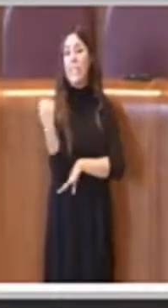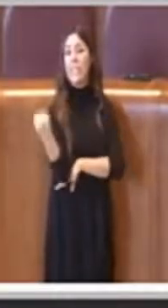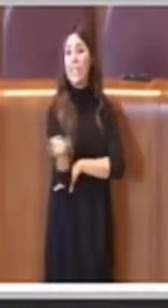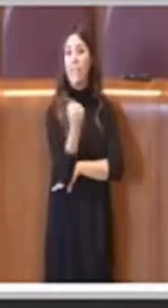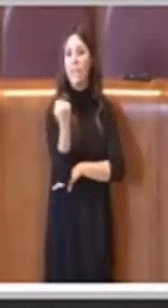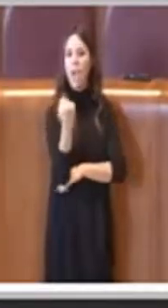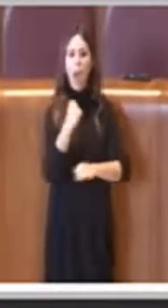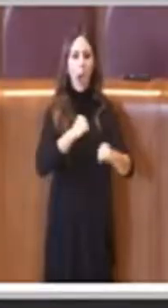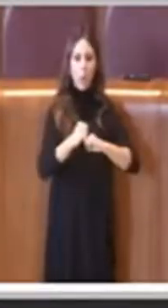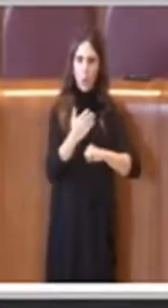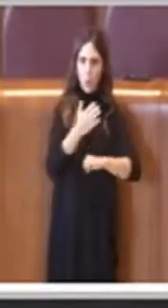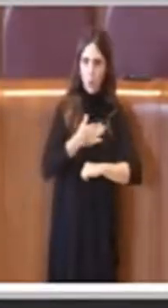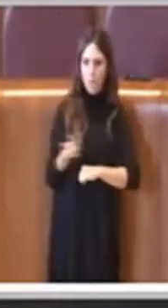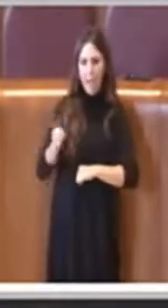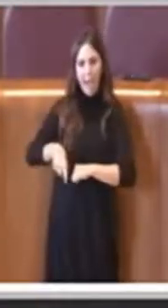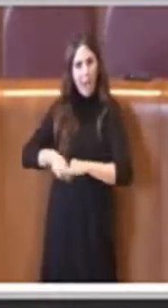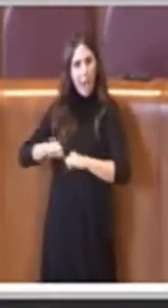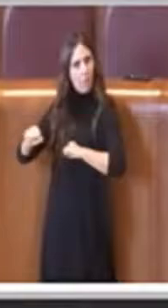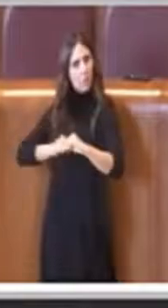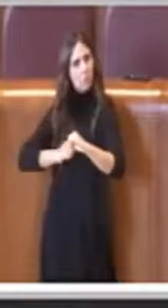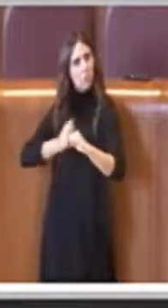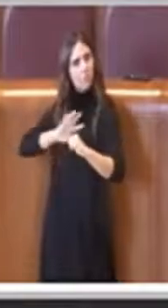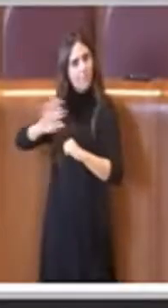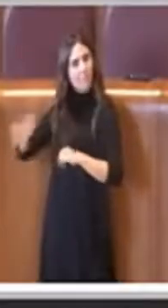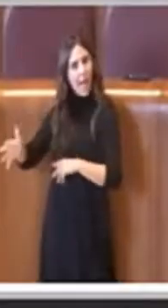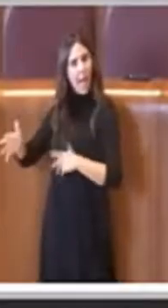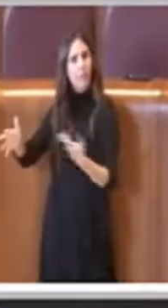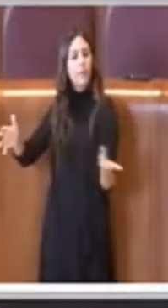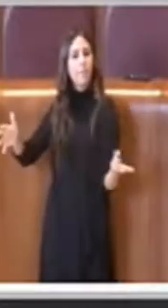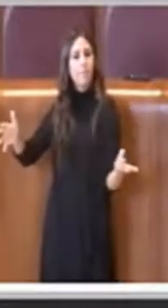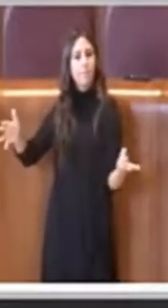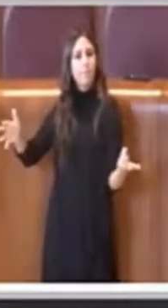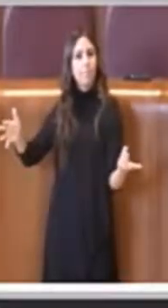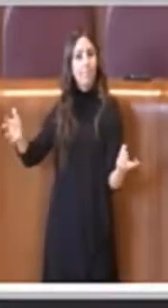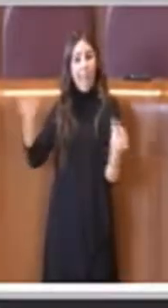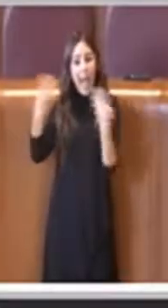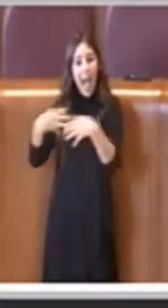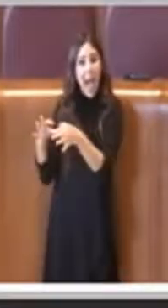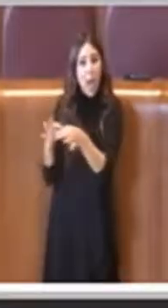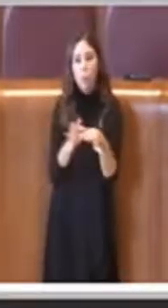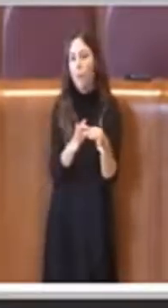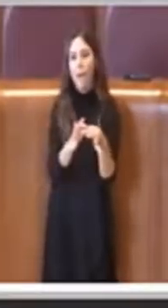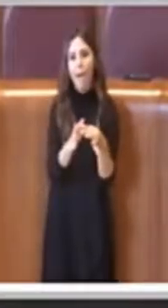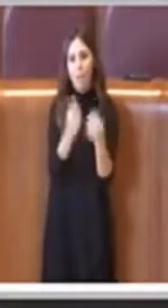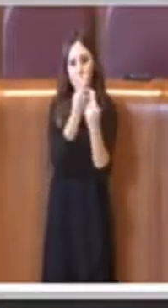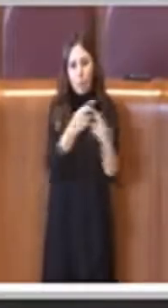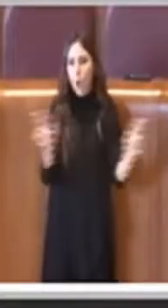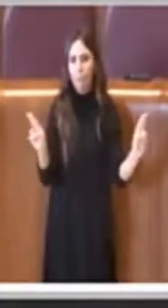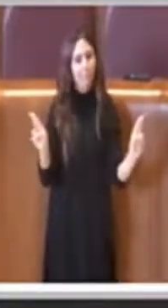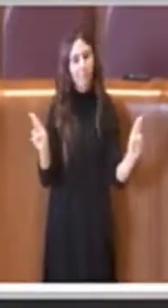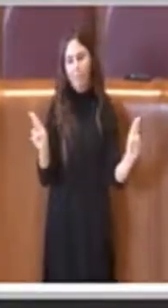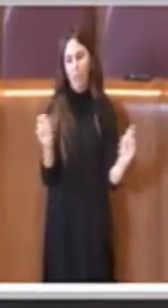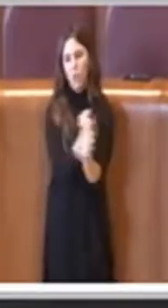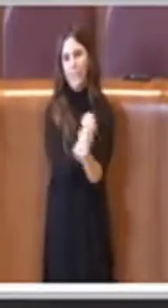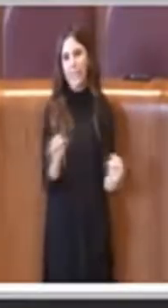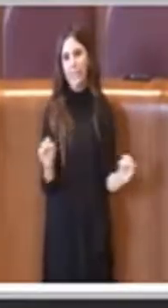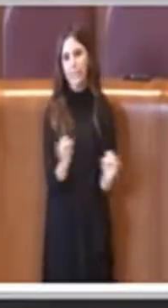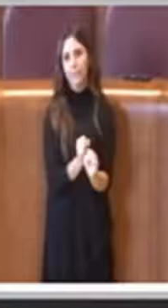anche le altre amministrazioni non potevano per forza di cose vietare e allora